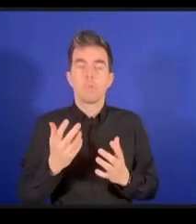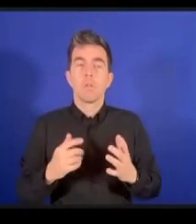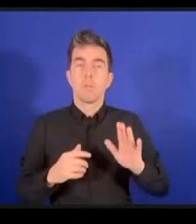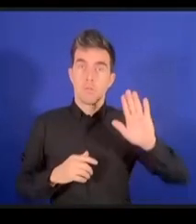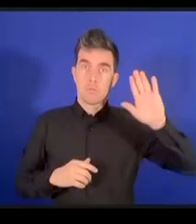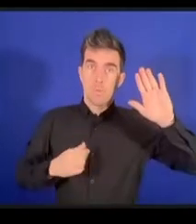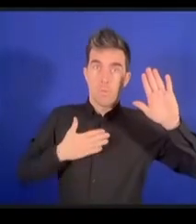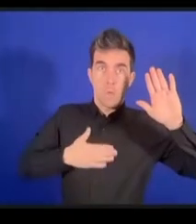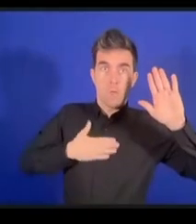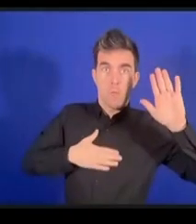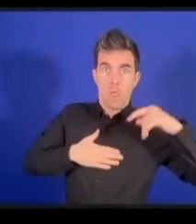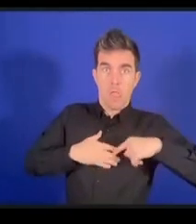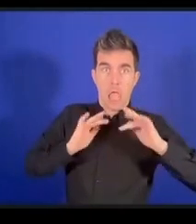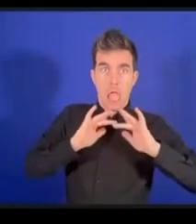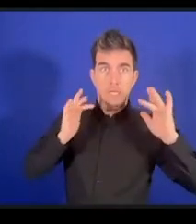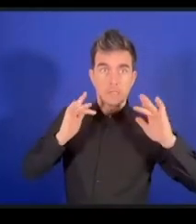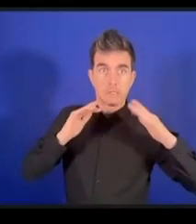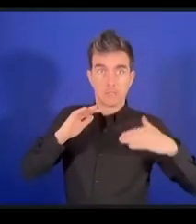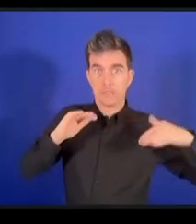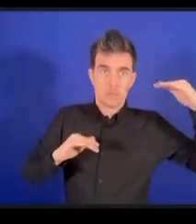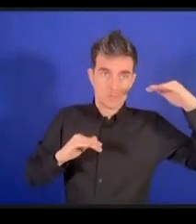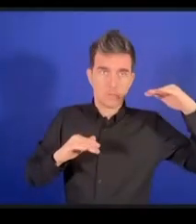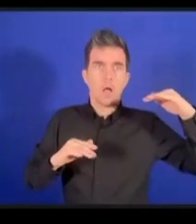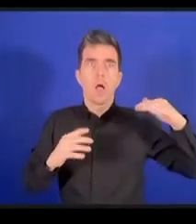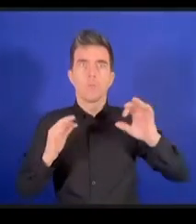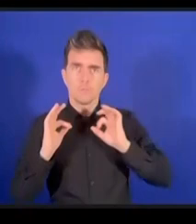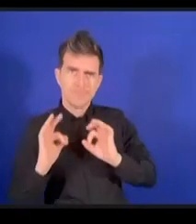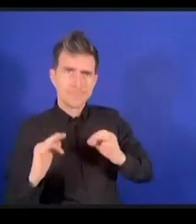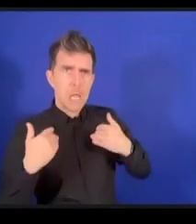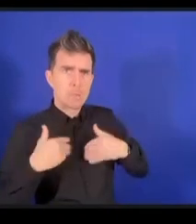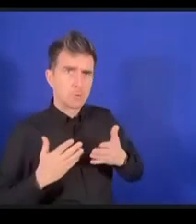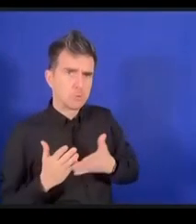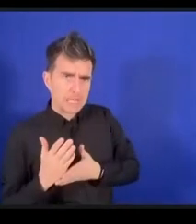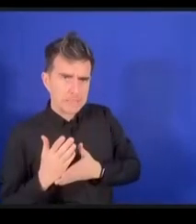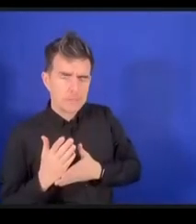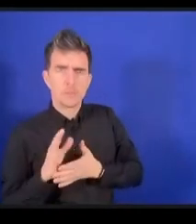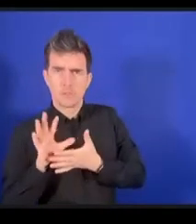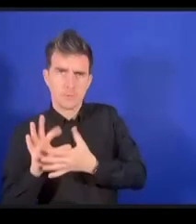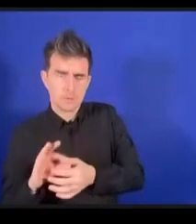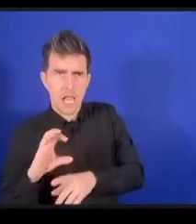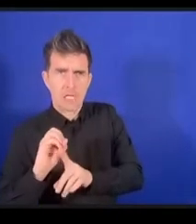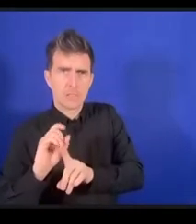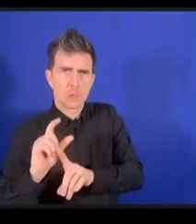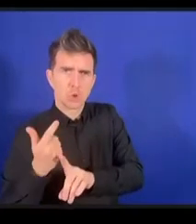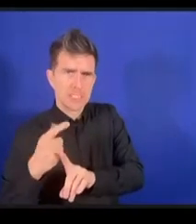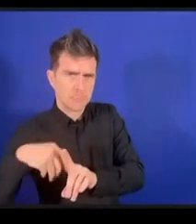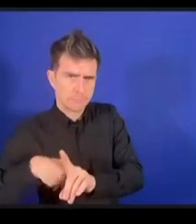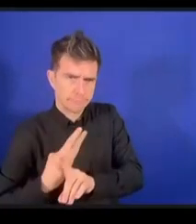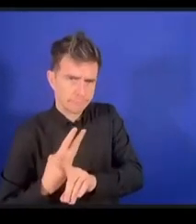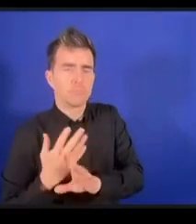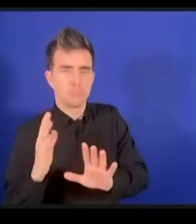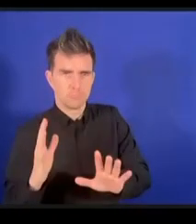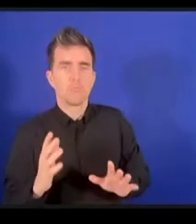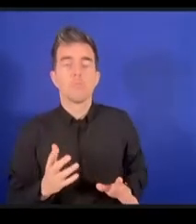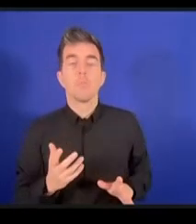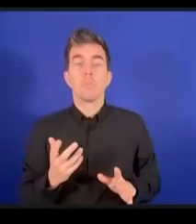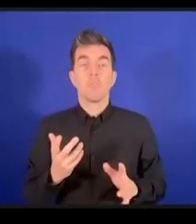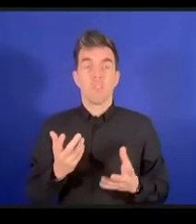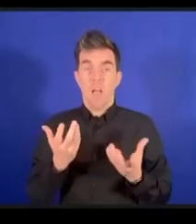en apportant une source majeure de connaissances concernant ce qui se produit ce qu'il nous manque